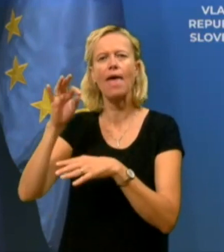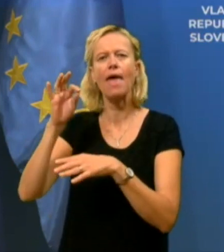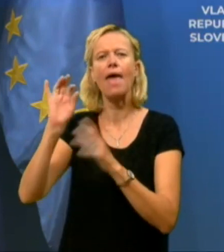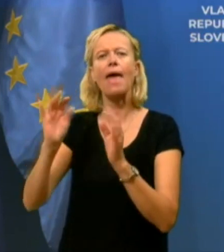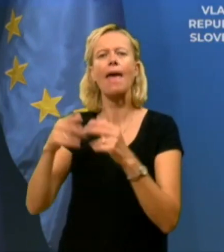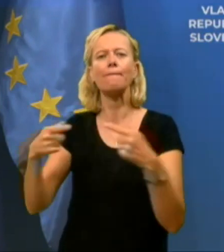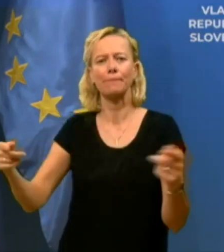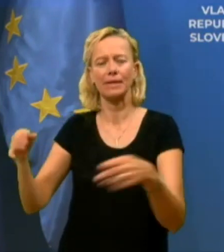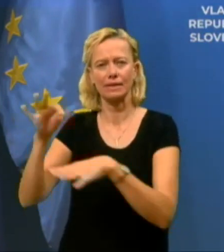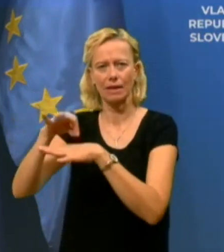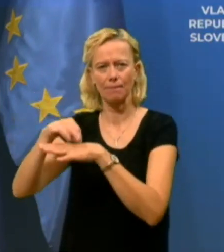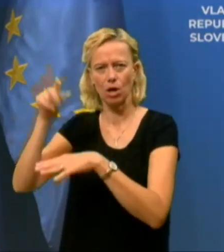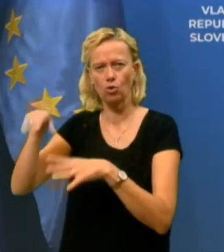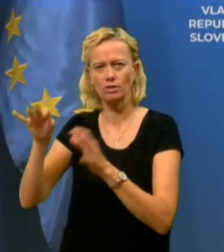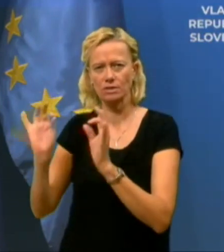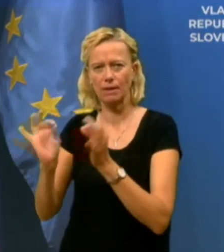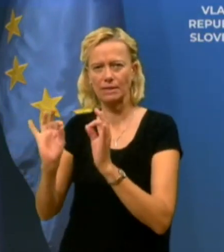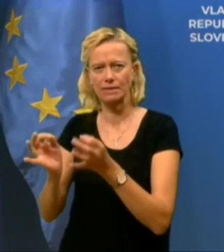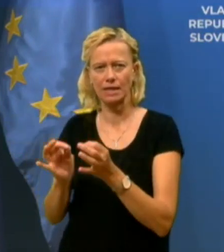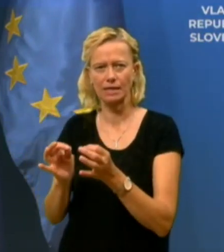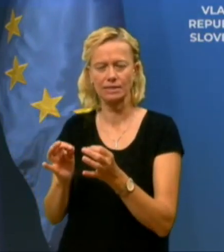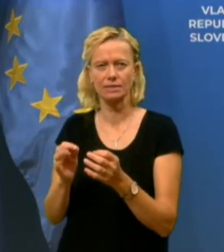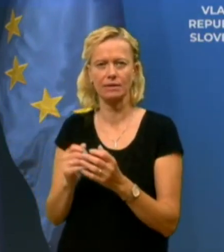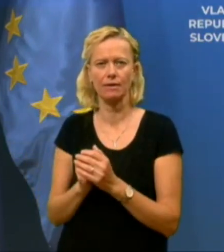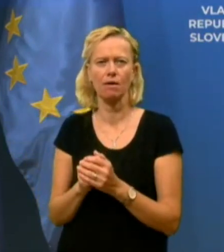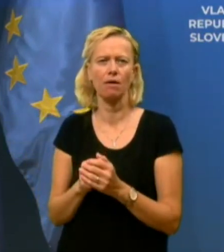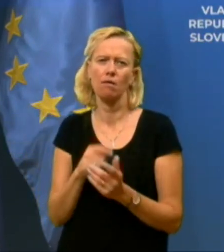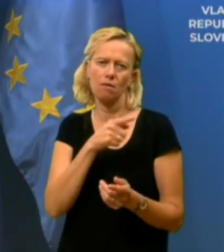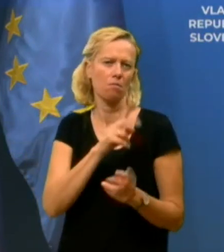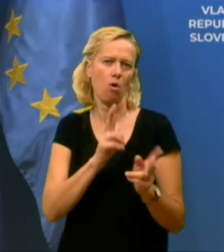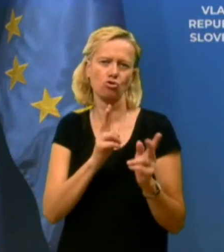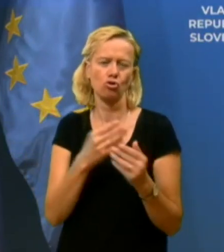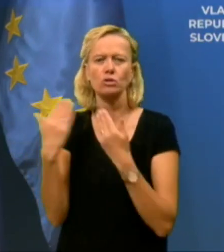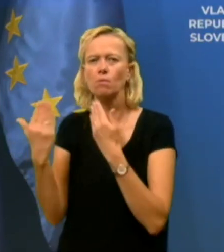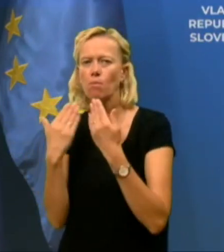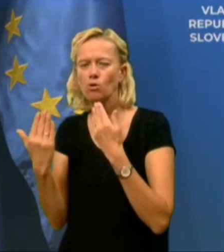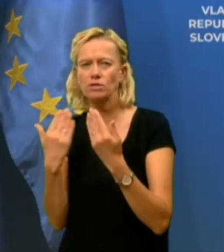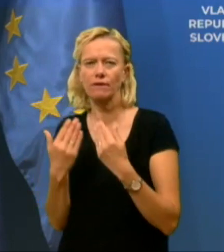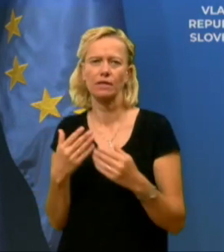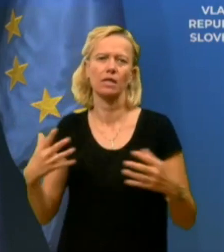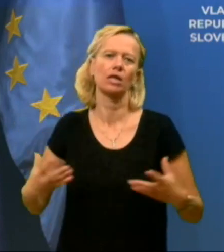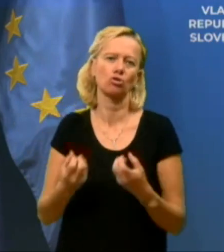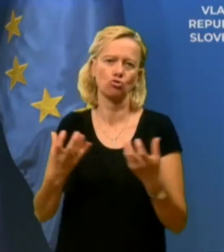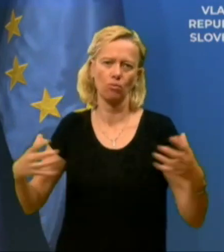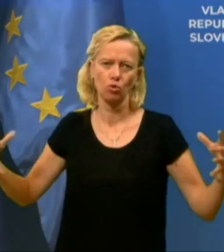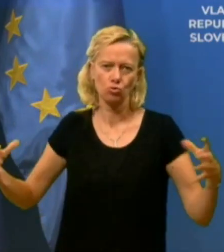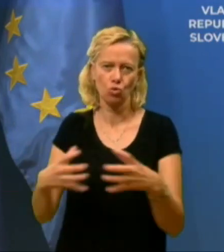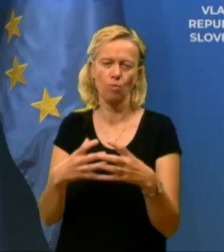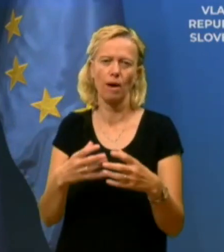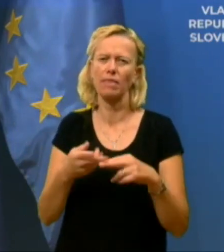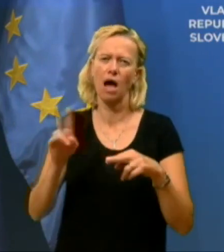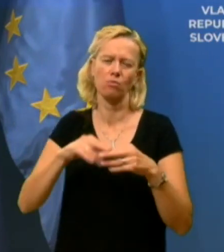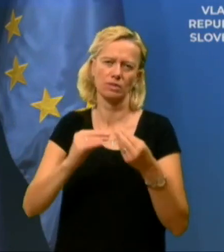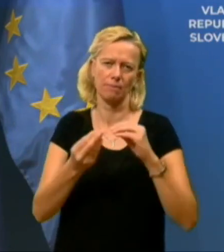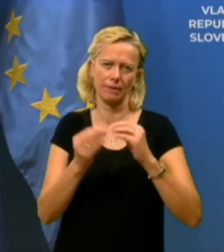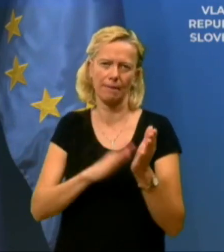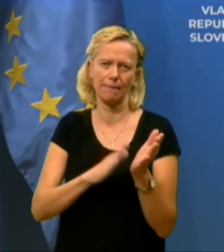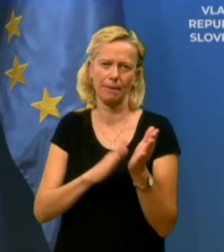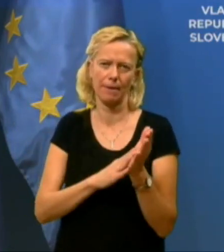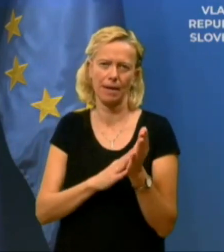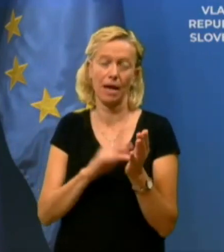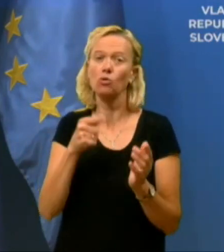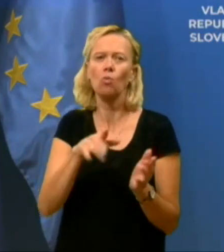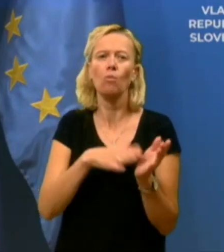specialista, za katere smo mu navoljili za posvet in skupaj rešujemo najtežje in najbolj zapletene primire. Kaj to pomeni?